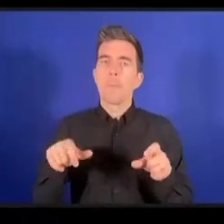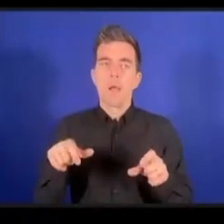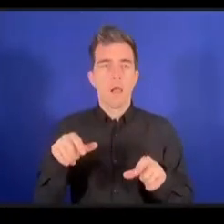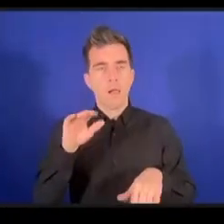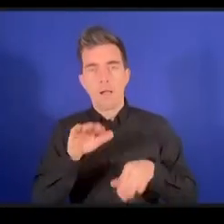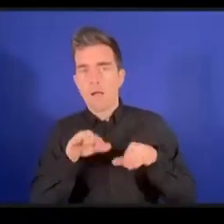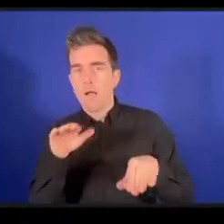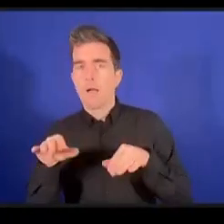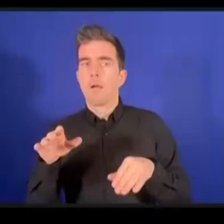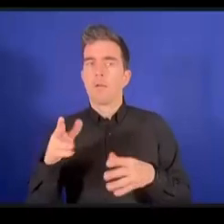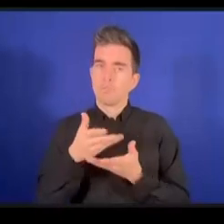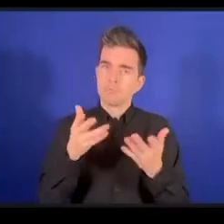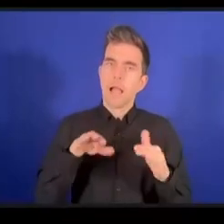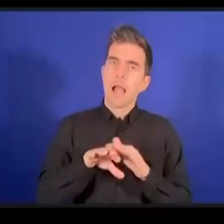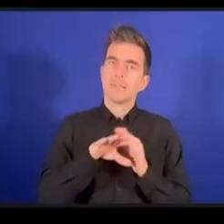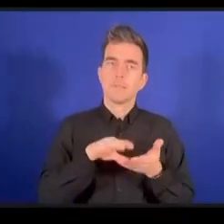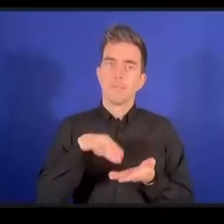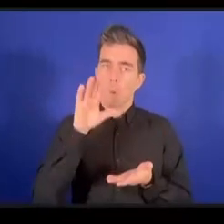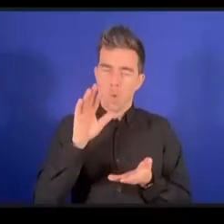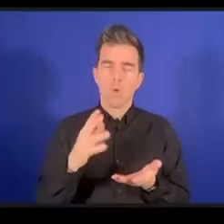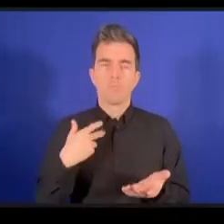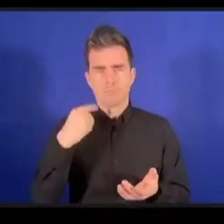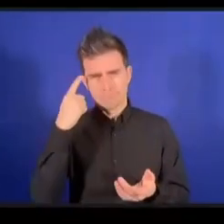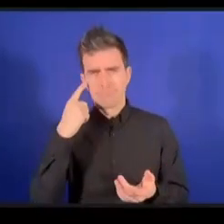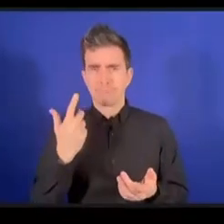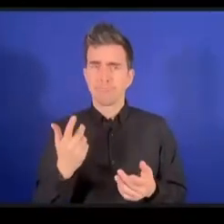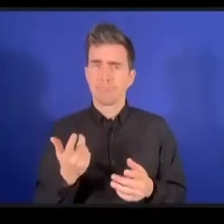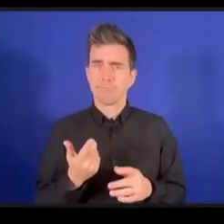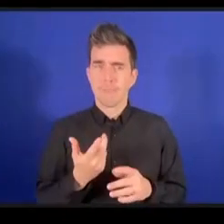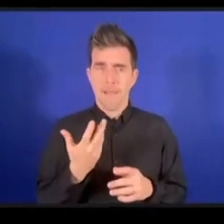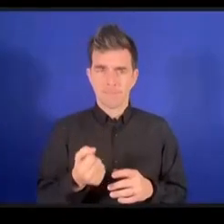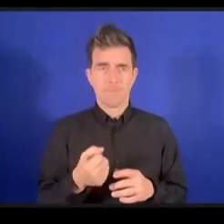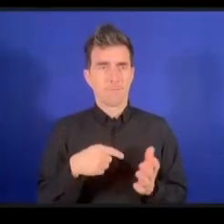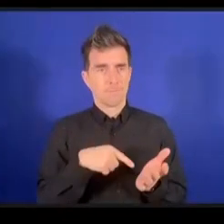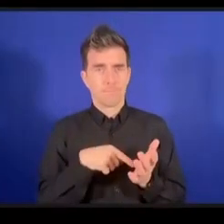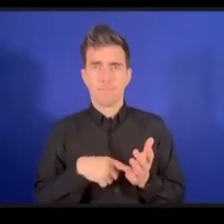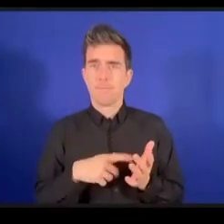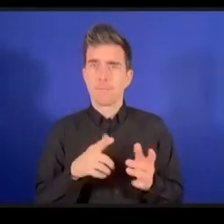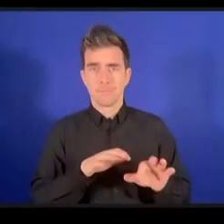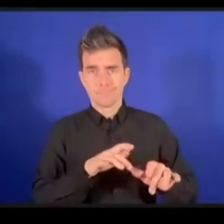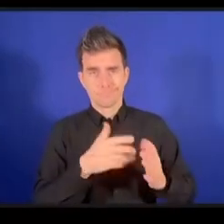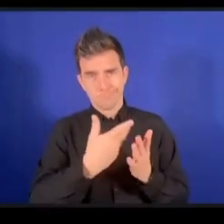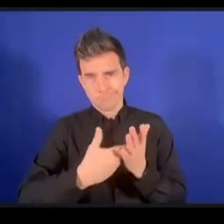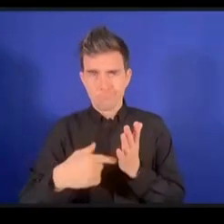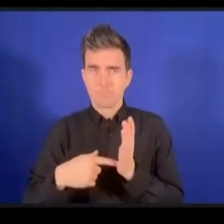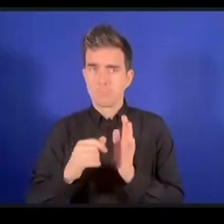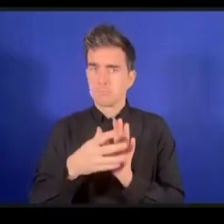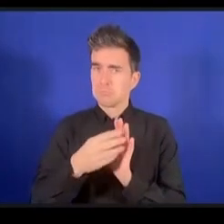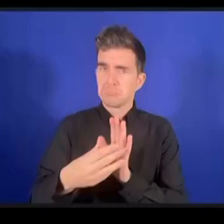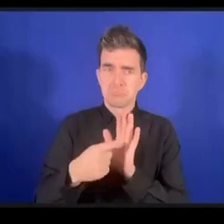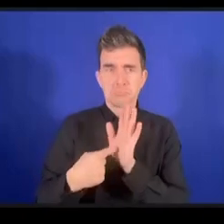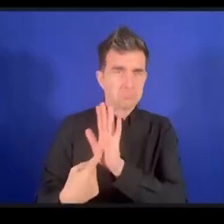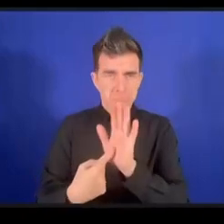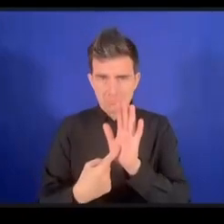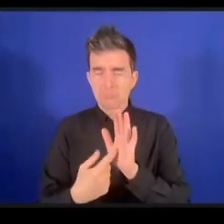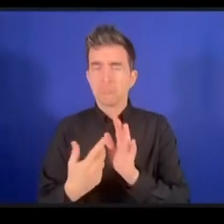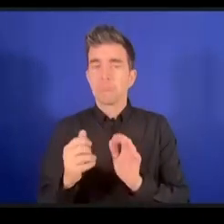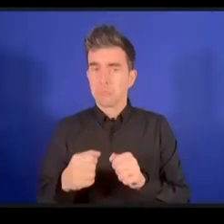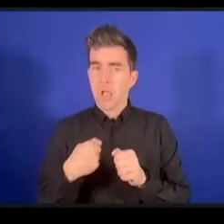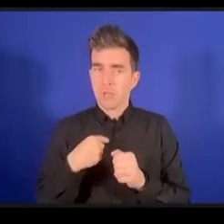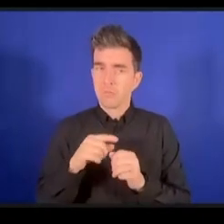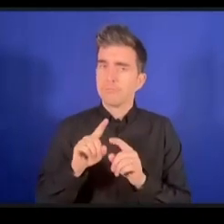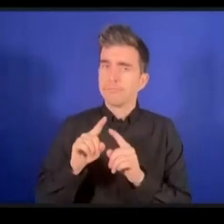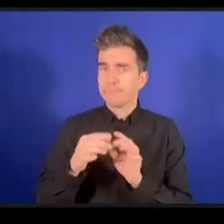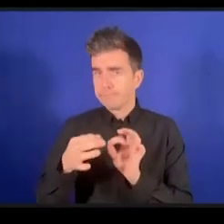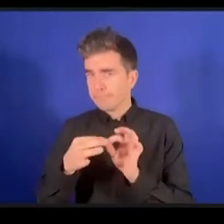عدد كبير من الناس من الحضور هنا وأيضا عبر الإنترنت فهناك نصخ رقمية من هذه التقارير